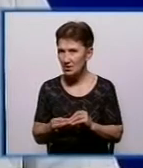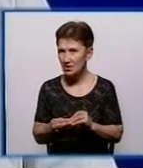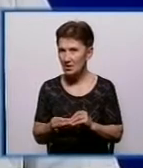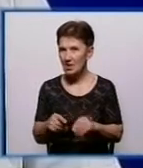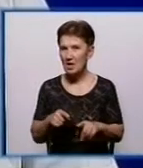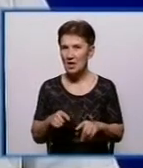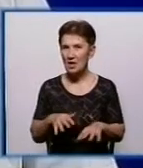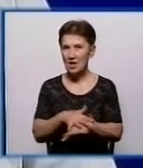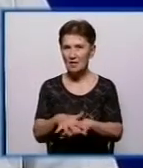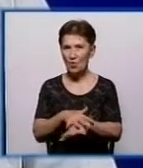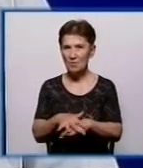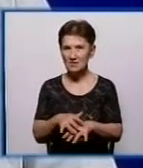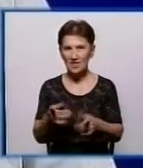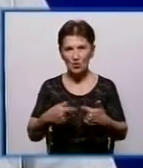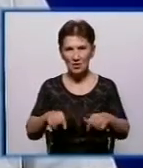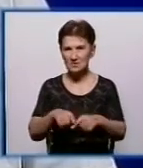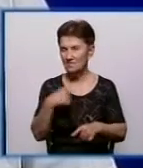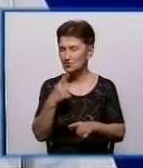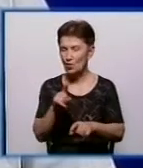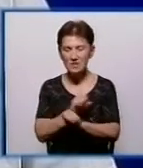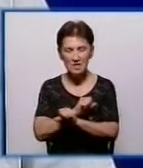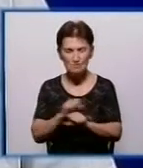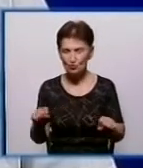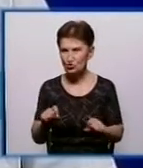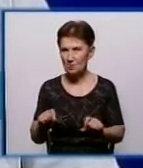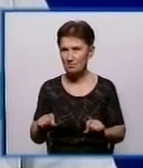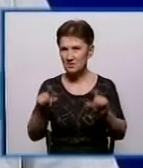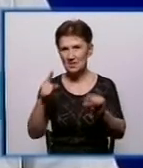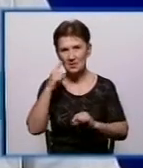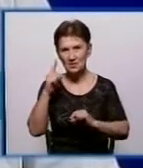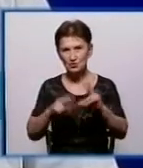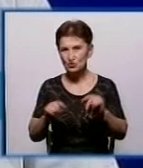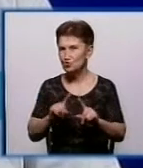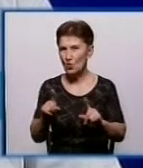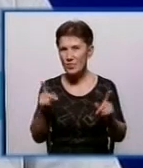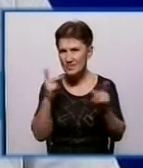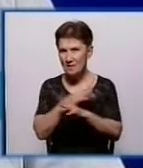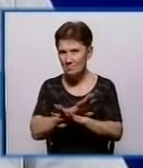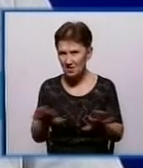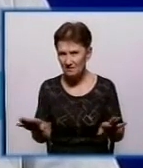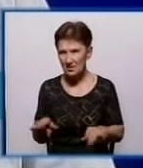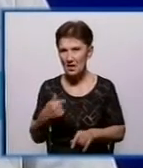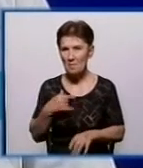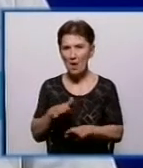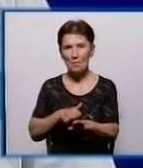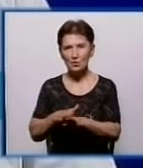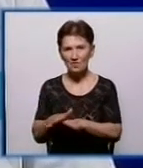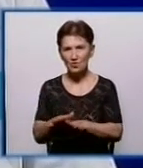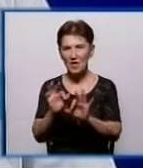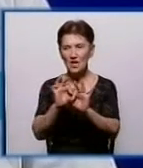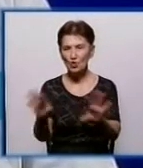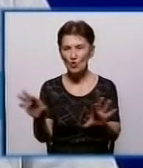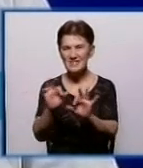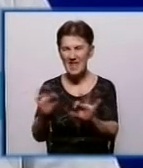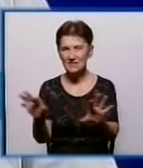організації озвучували, що не можна піднімати тарифи, тому що вони вважають, що це неправильно. Ми проводили роз'яснювальну роботу, що